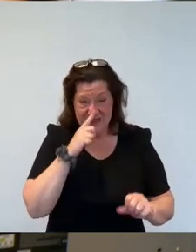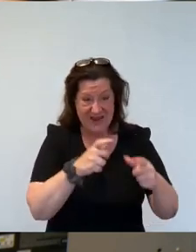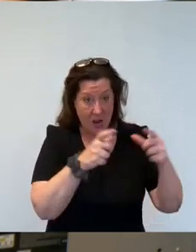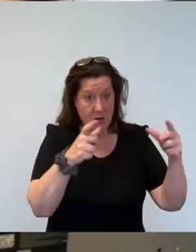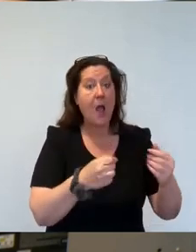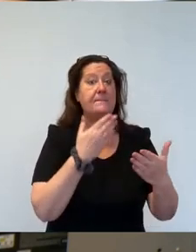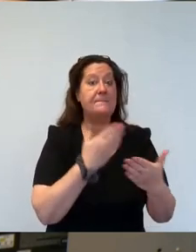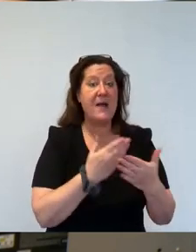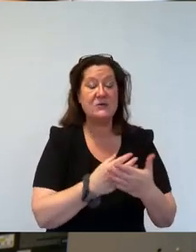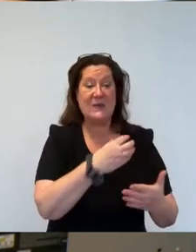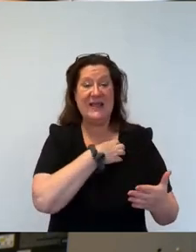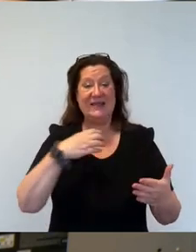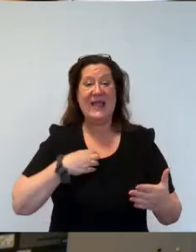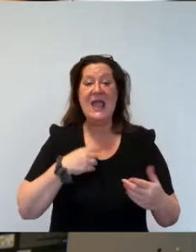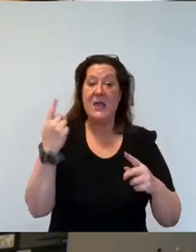Dresdner Sondermodell wäre,